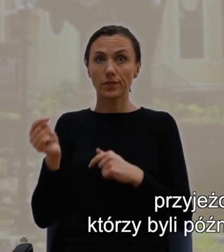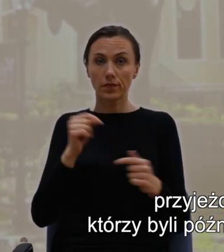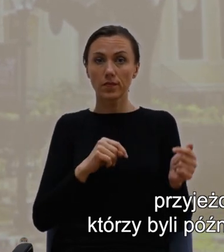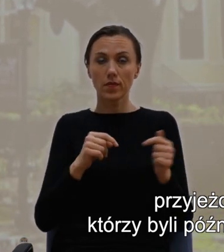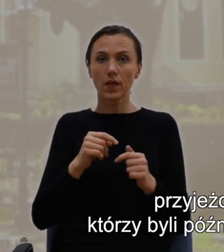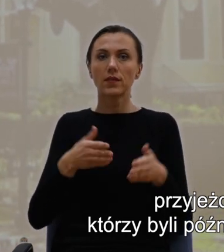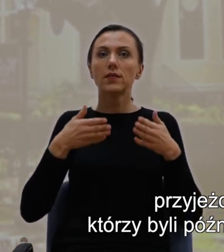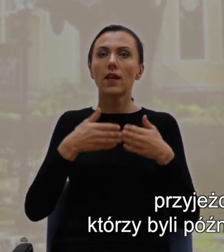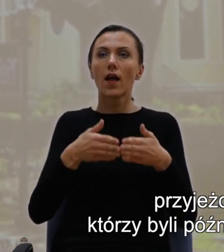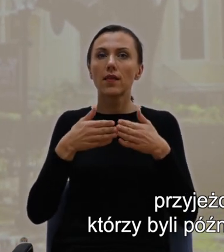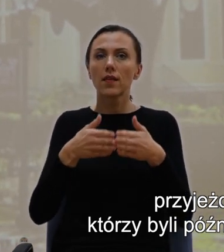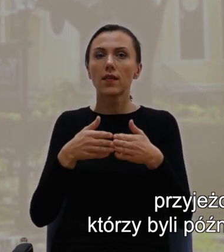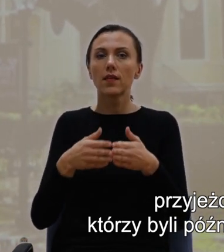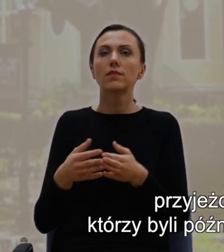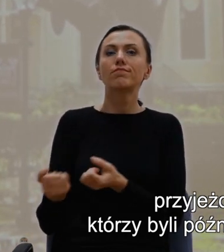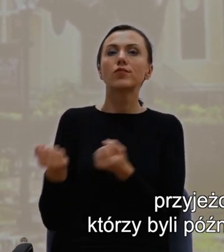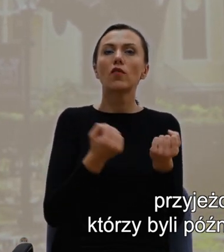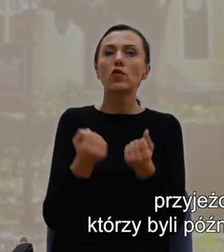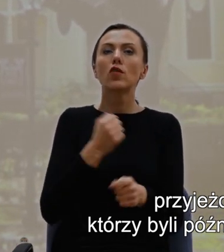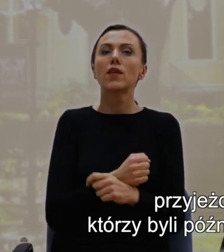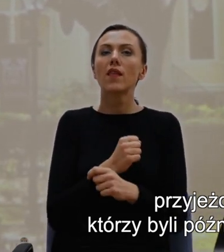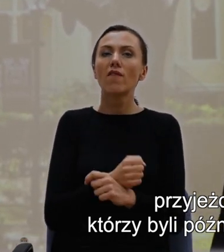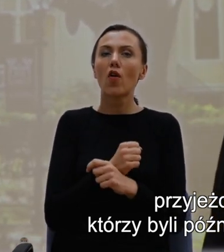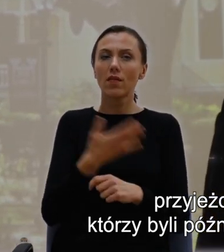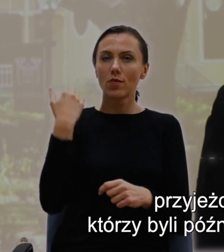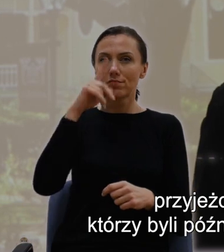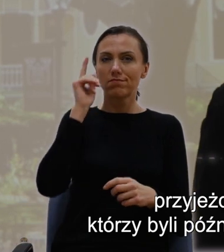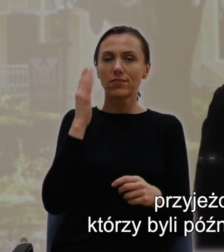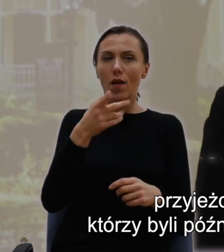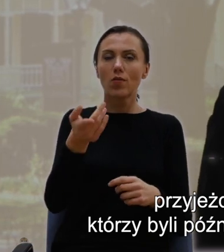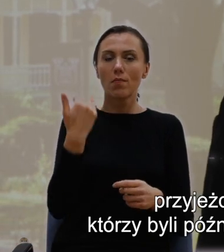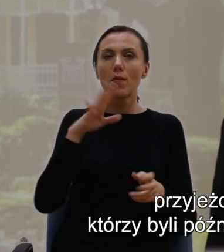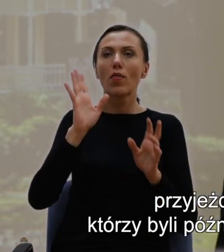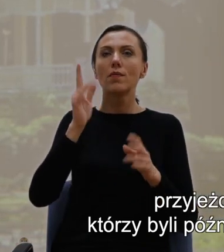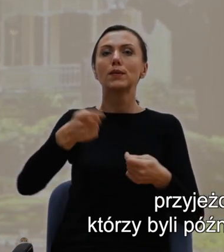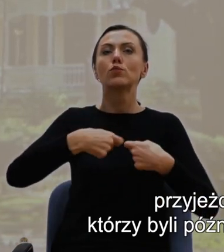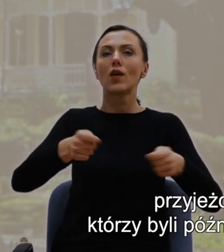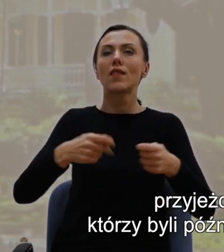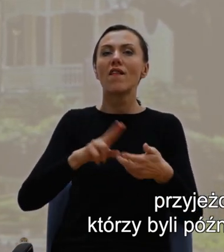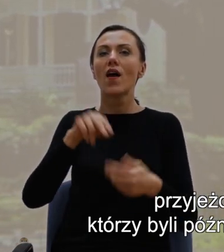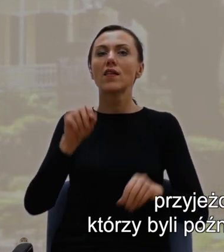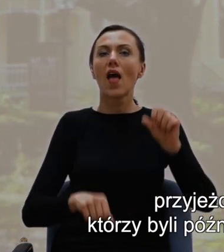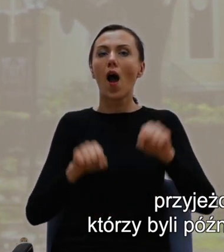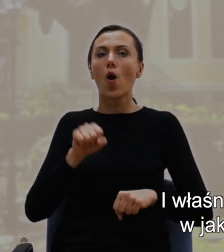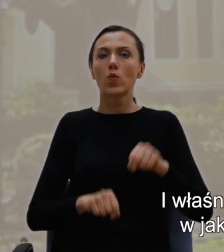statki przywożące niewolników, którzy byli później sprzedawani na aukcjach niewolniczych.